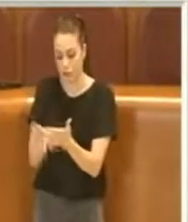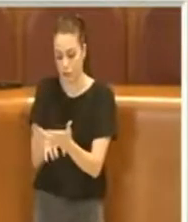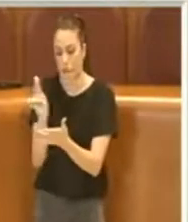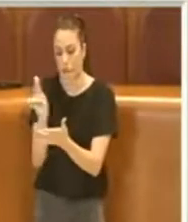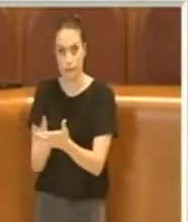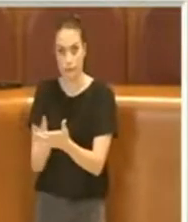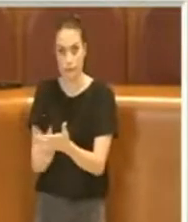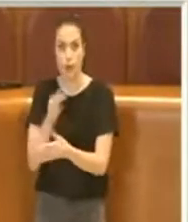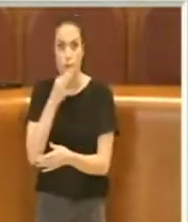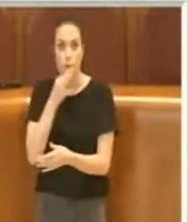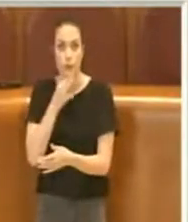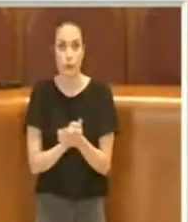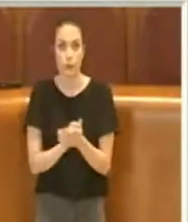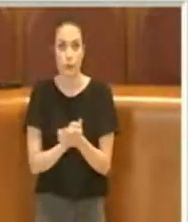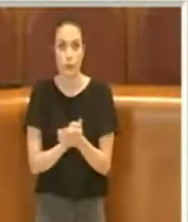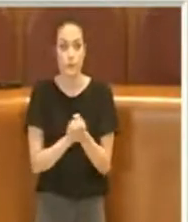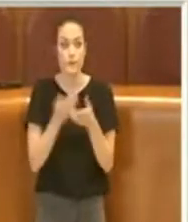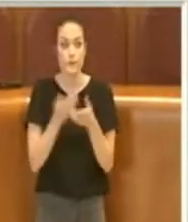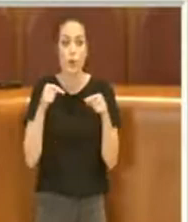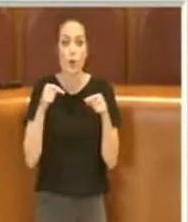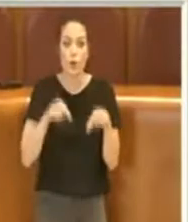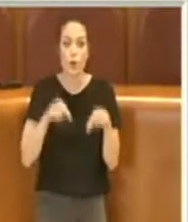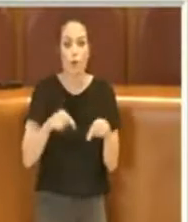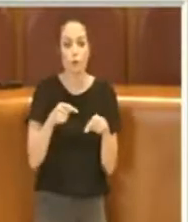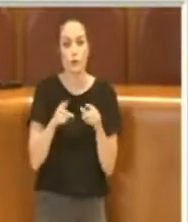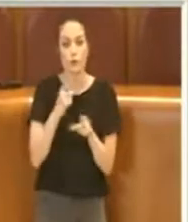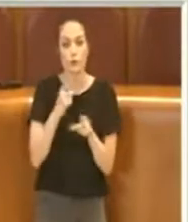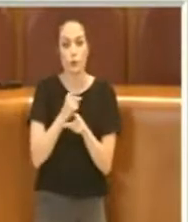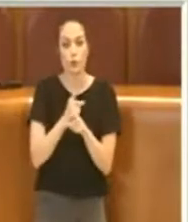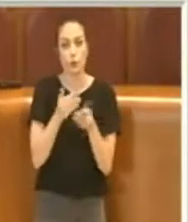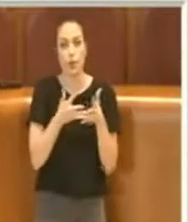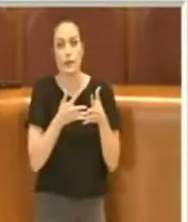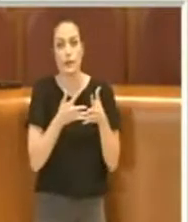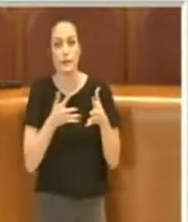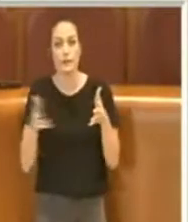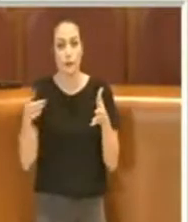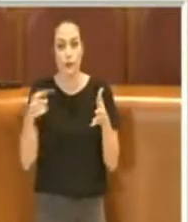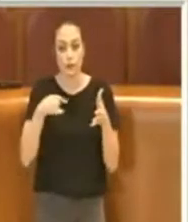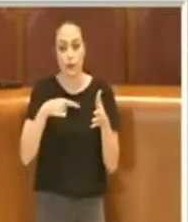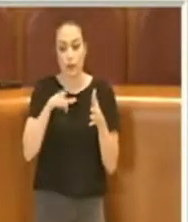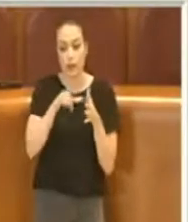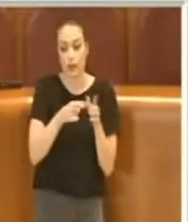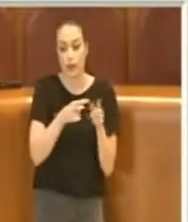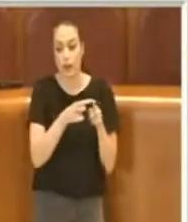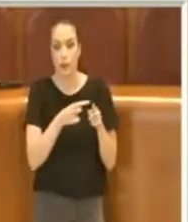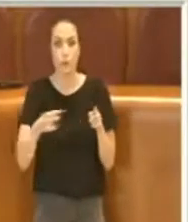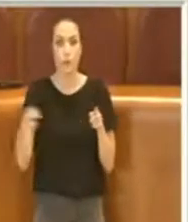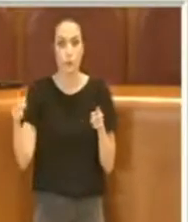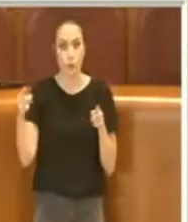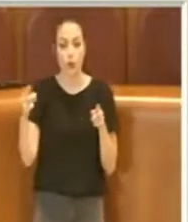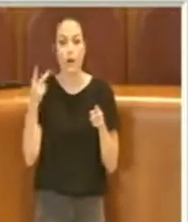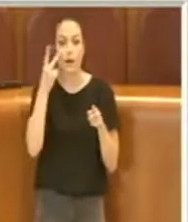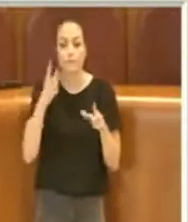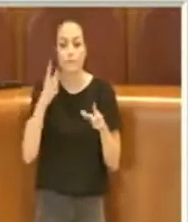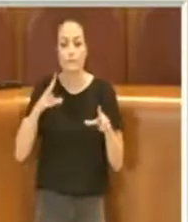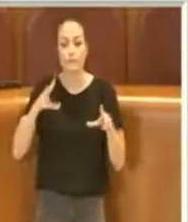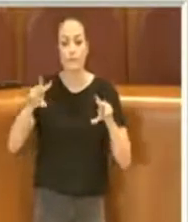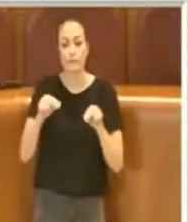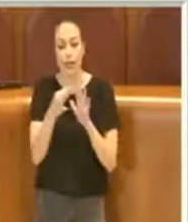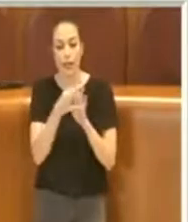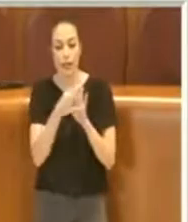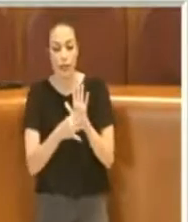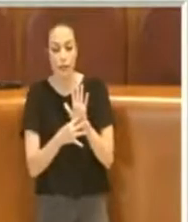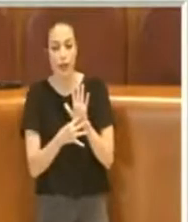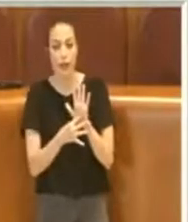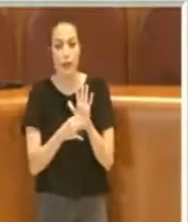Oggi c'è bisogno di estendere in durata e rivedere i criteri di